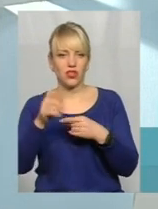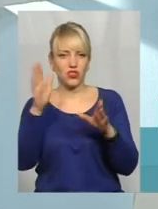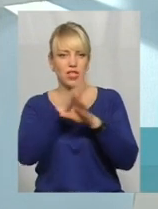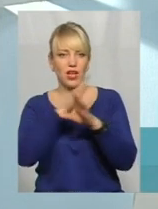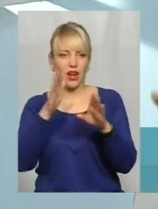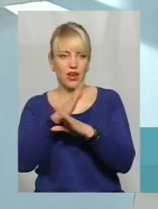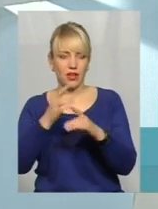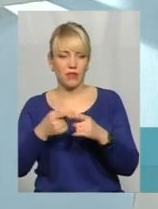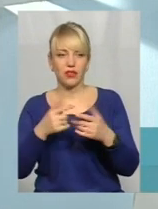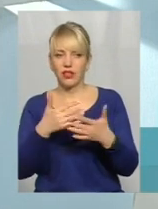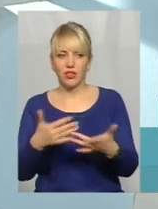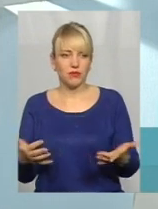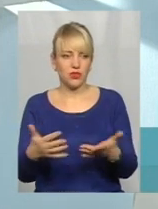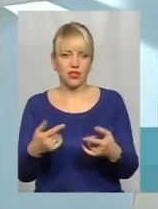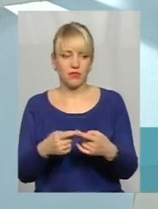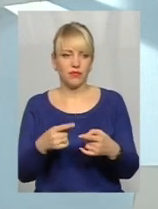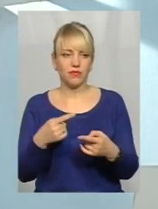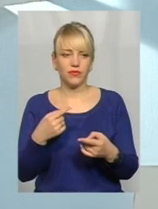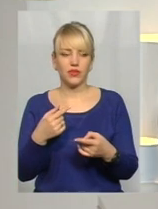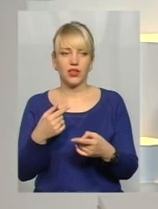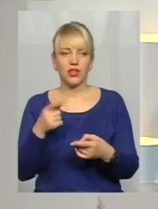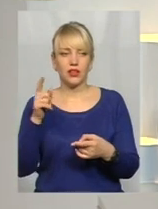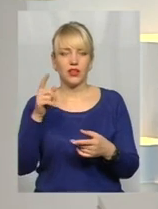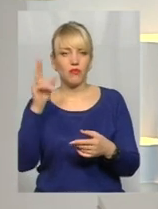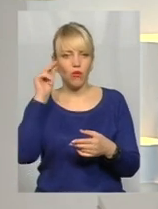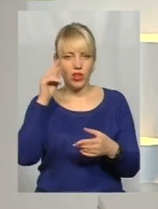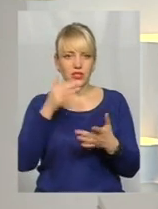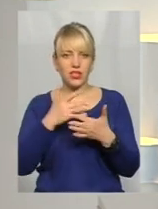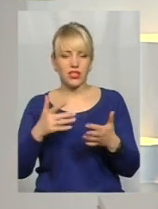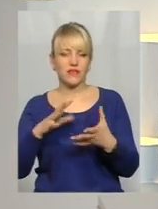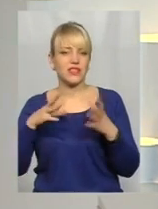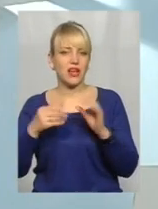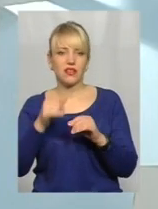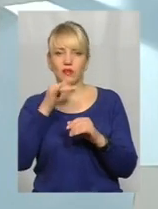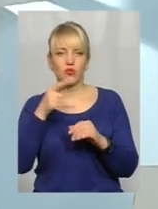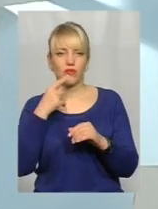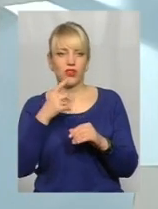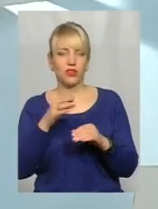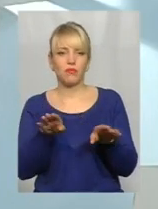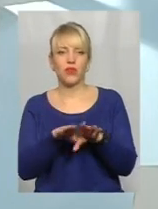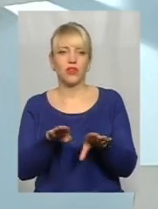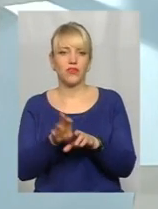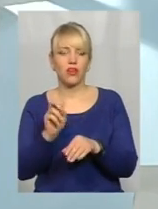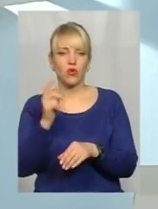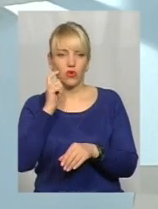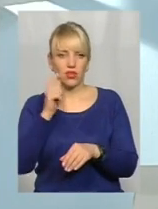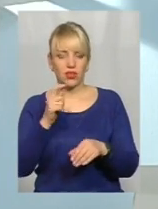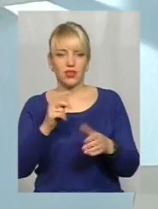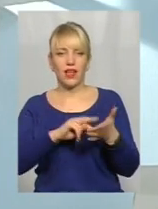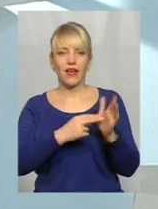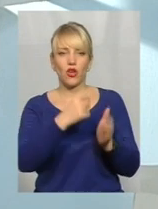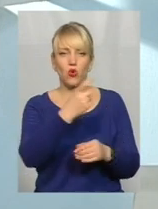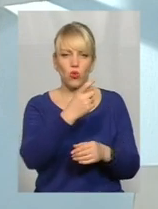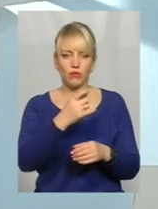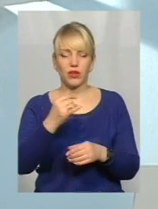показники, і тим паче, що взагалі не можна поділінювати Україну, тому що економіка елементарна